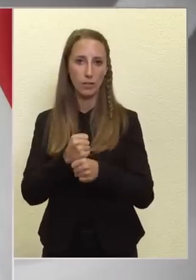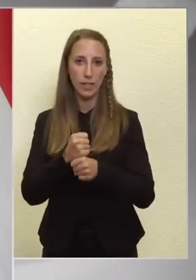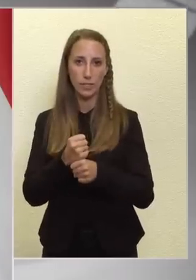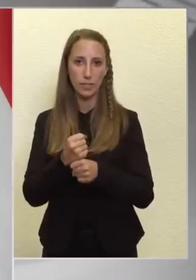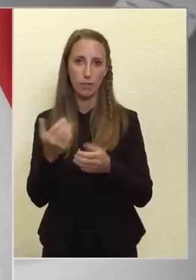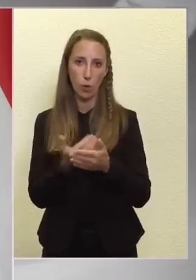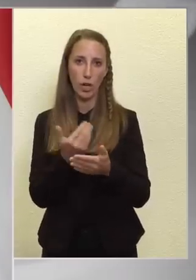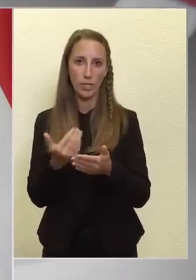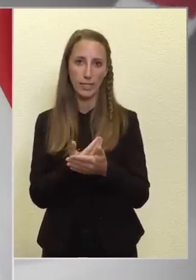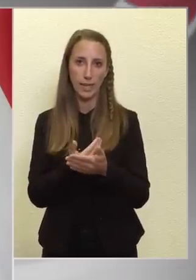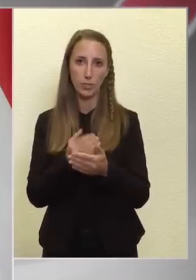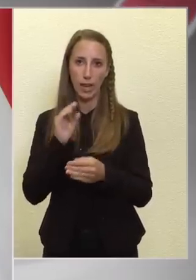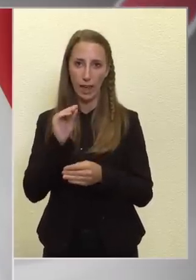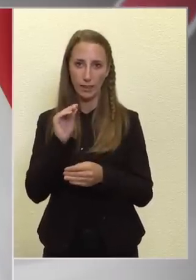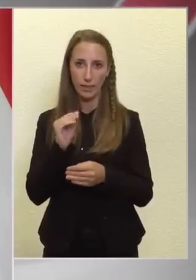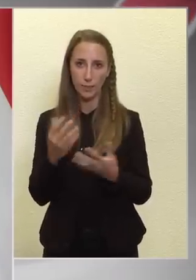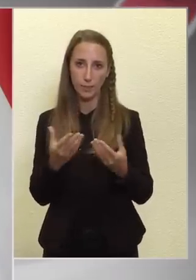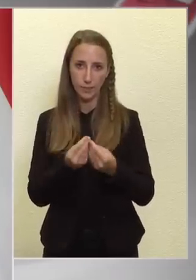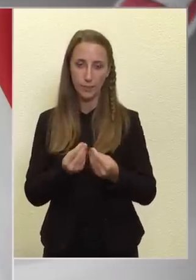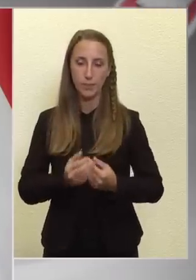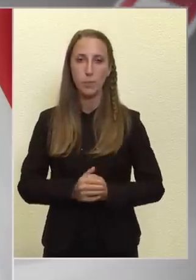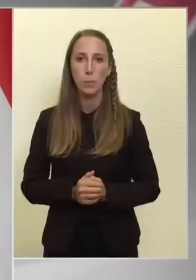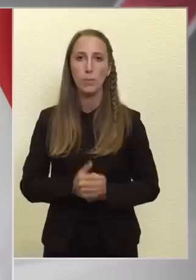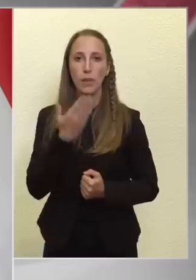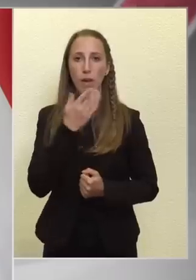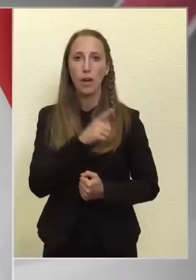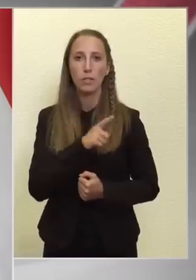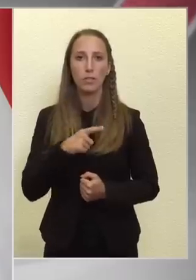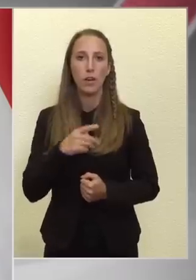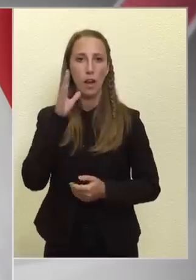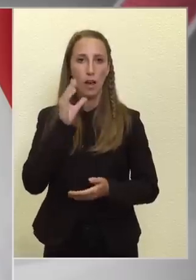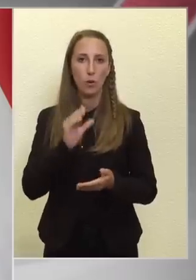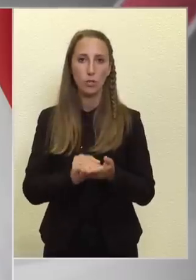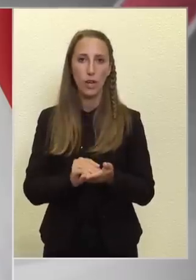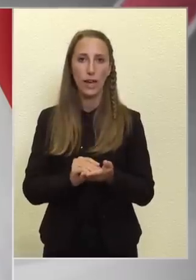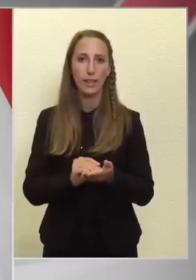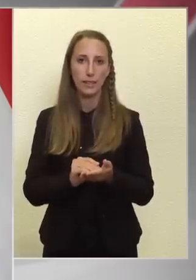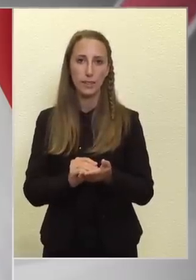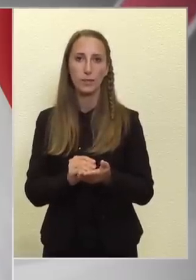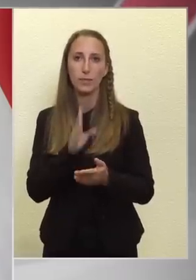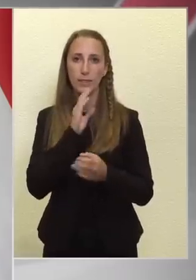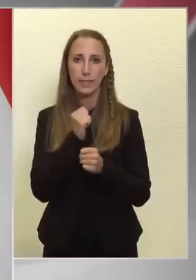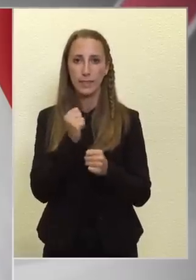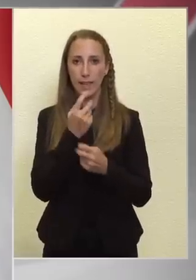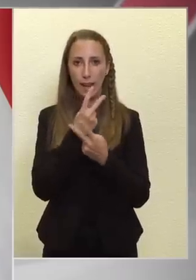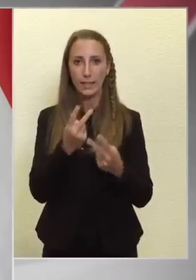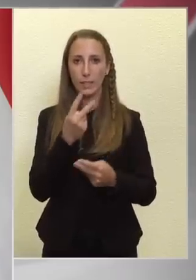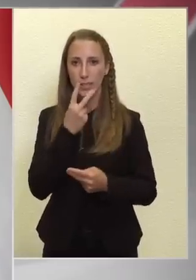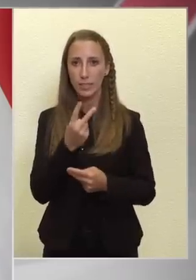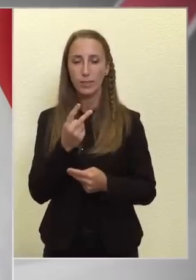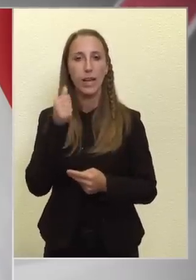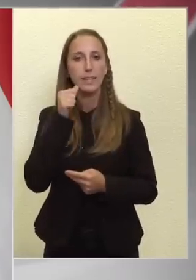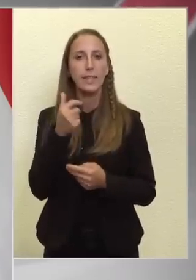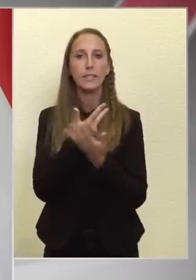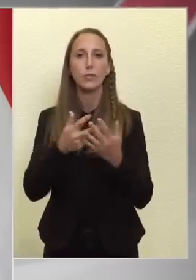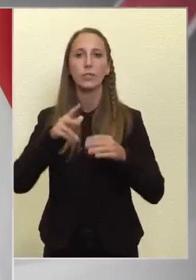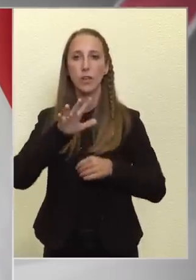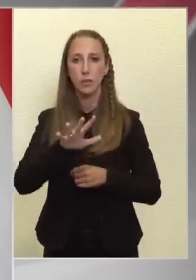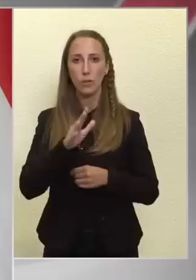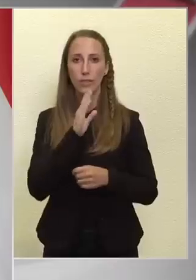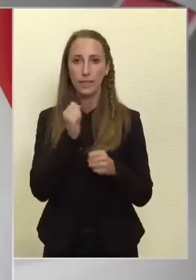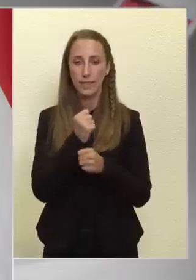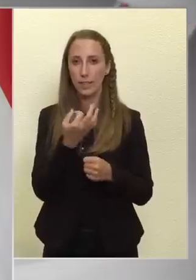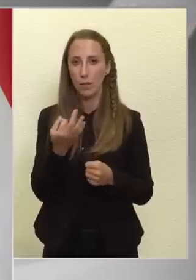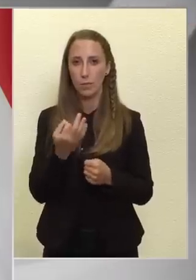fogyasztást jelenti. Tehát, ha csak a lakossági téri ellátást nézik, akkor 185 téri napra. Hál' Istenek ennyi